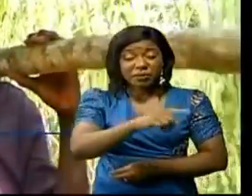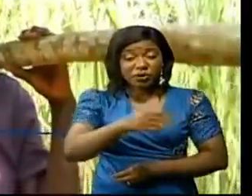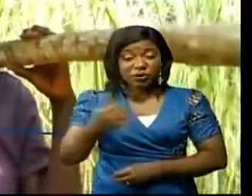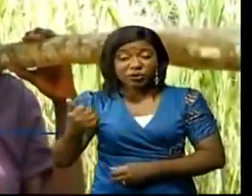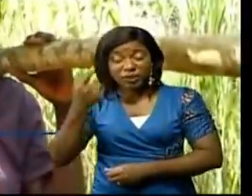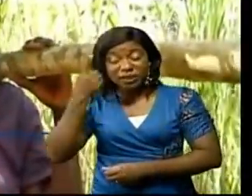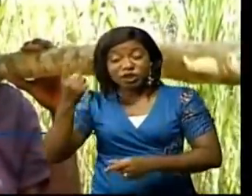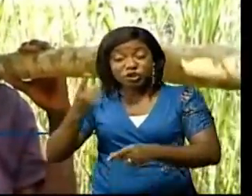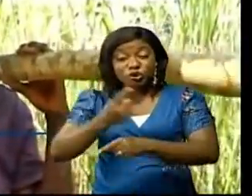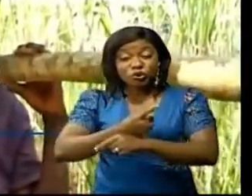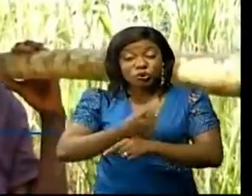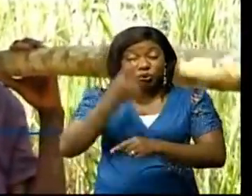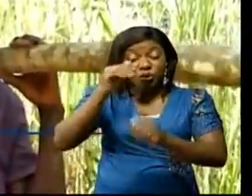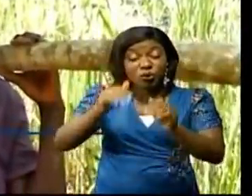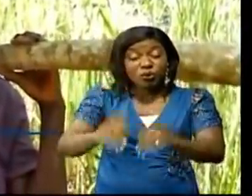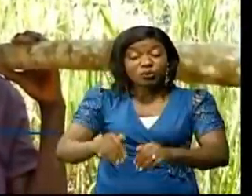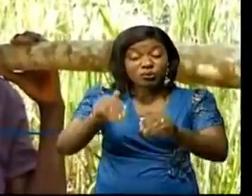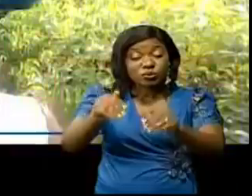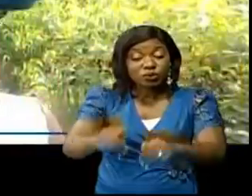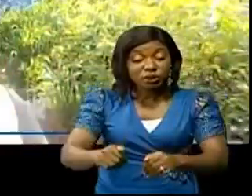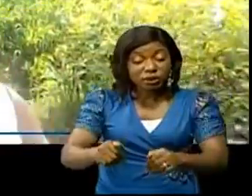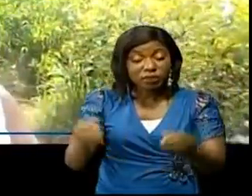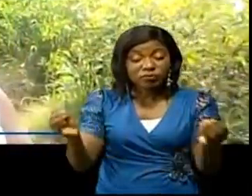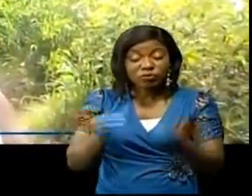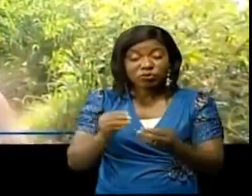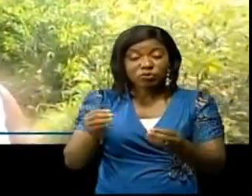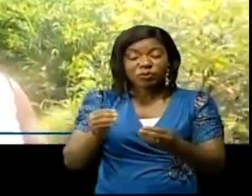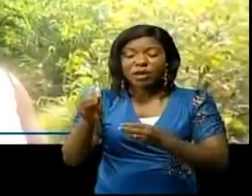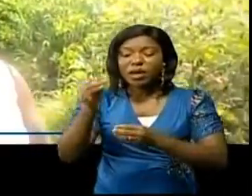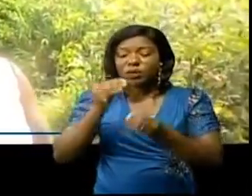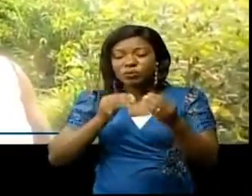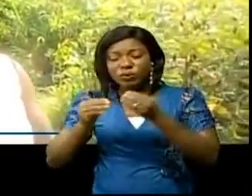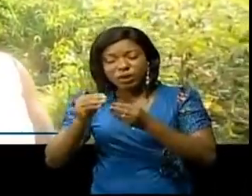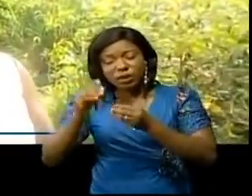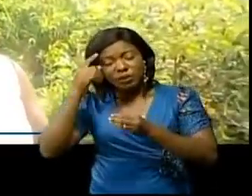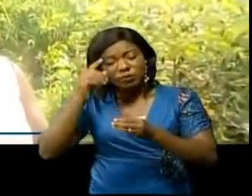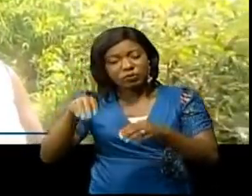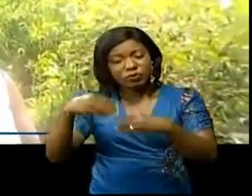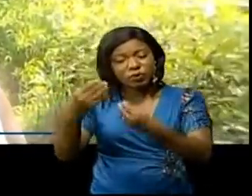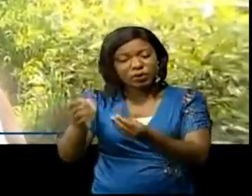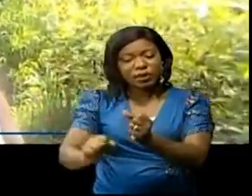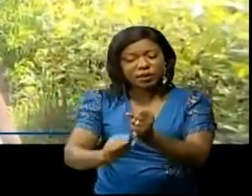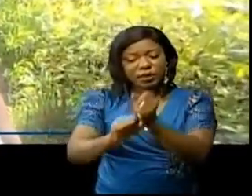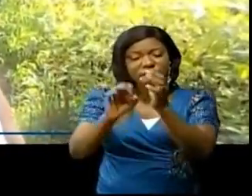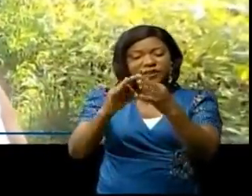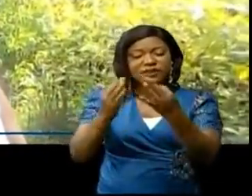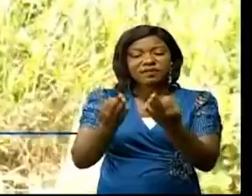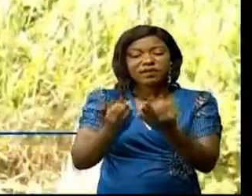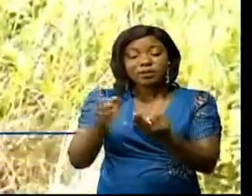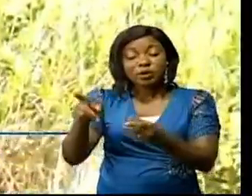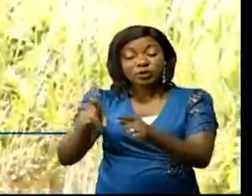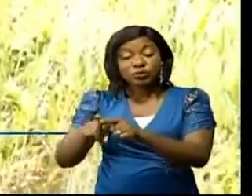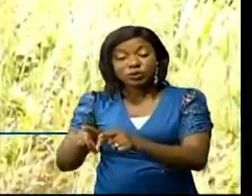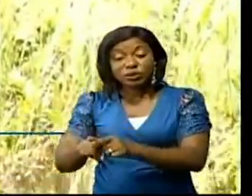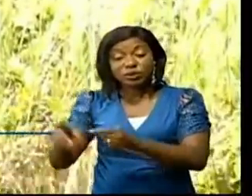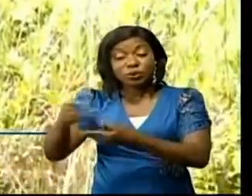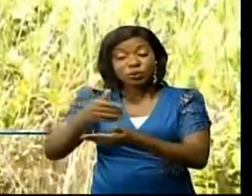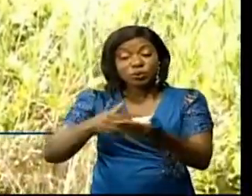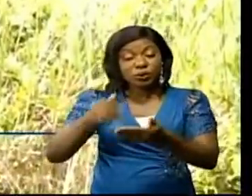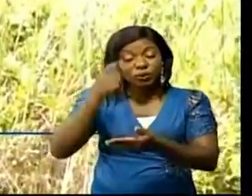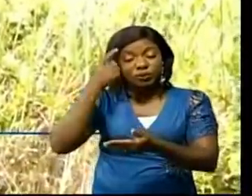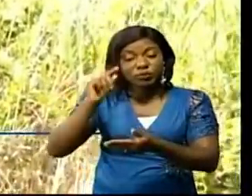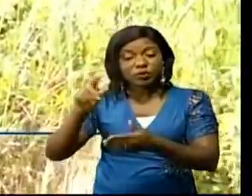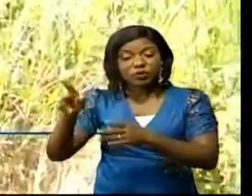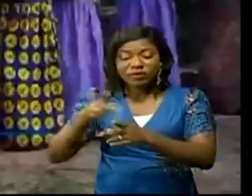passé ses jours au champ et en forêt, question de subvenir aux besoins de leur famille. Quelques-unes se sont par contre retrouvées pour